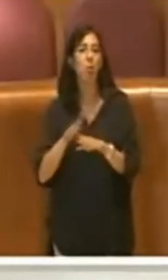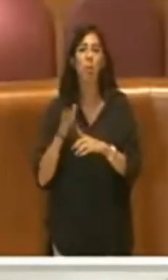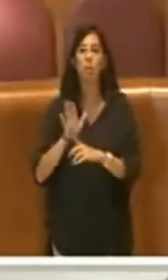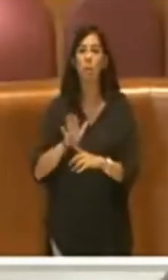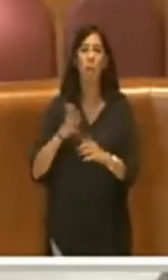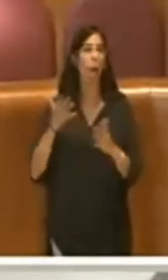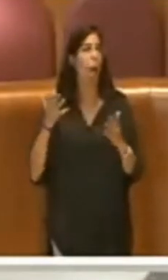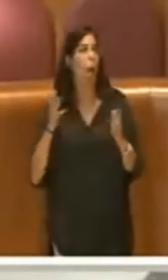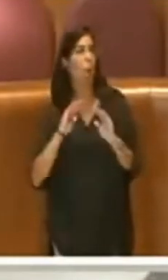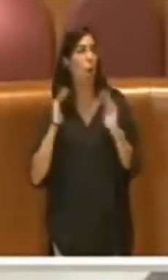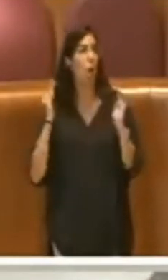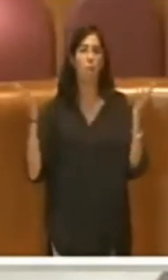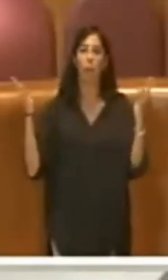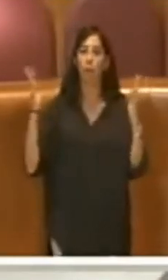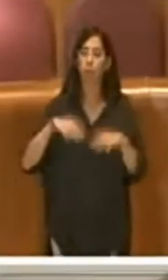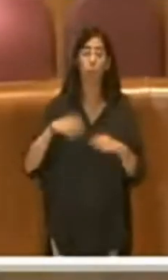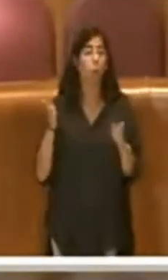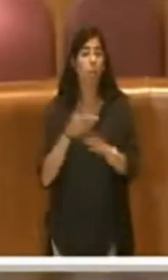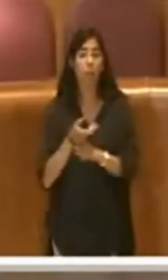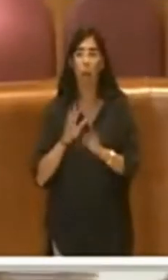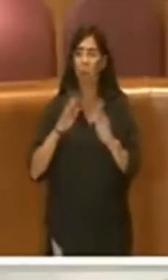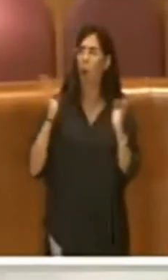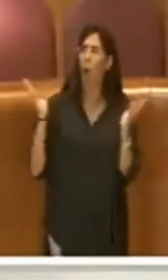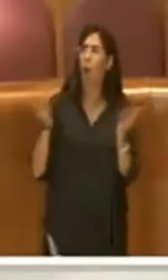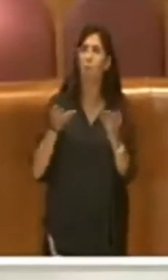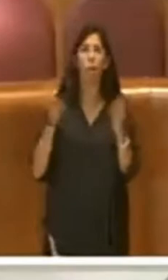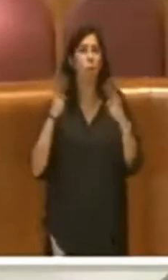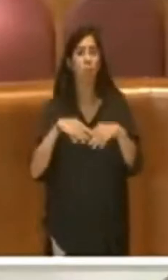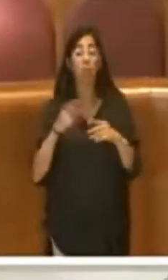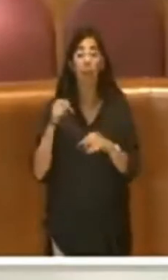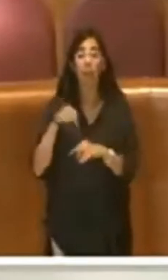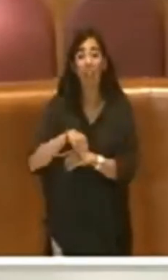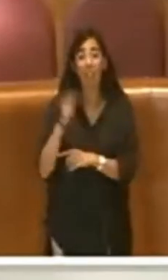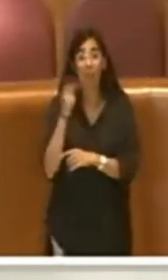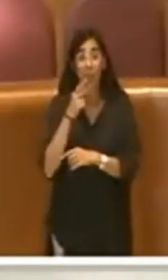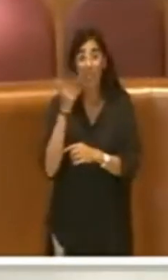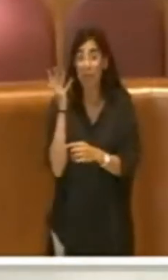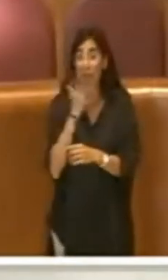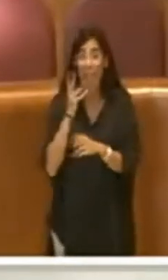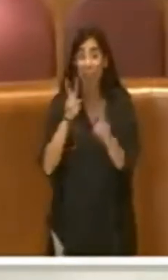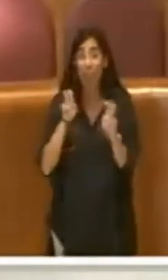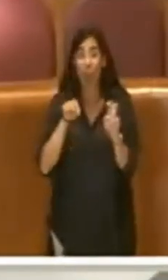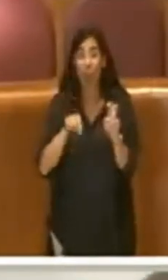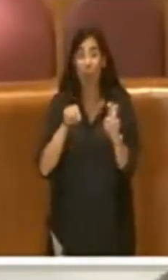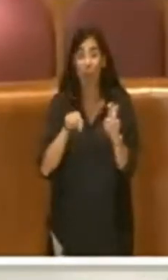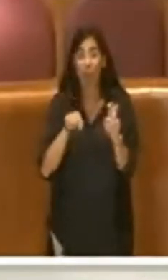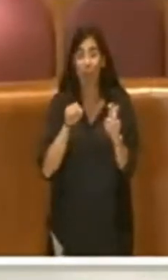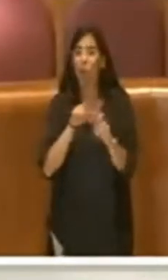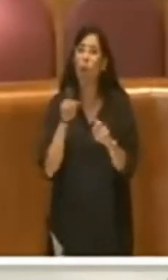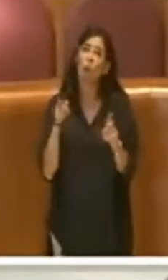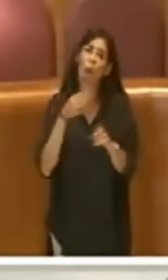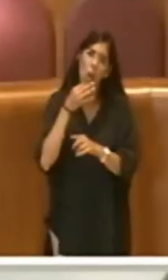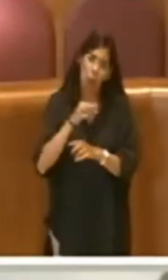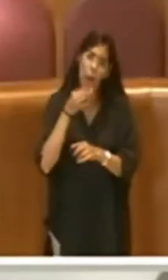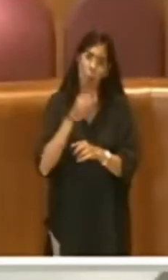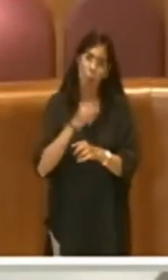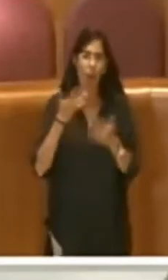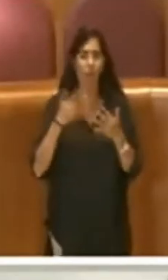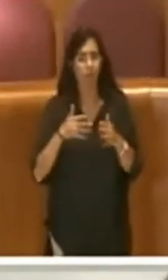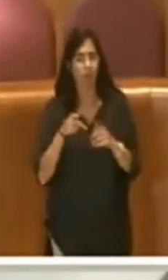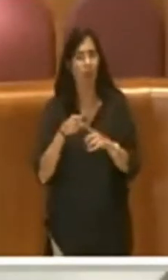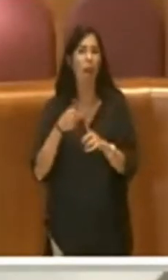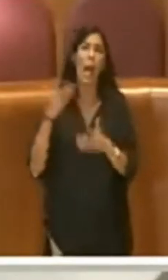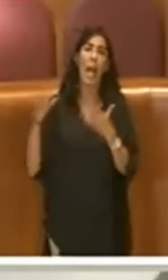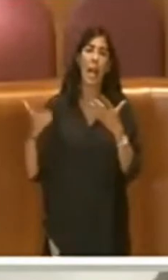cosa, ma in questo caso stanno proprio sbagliando l'obiettivo, lo fanno in tante occasioni esagerando, ma in questo